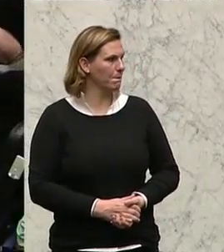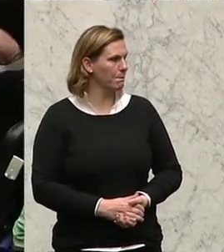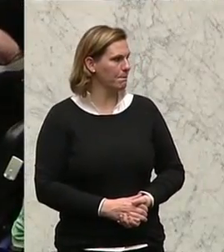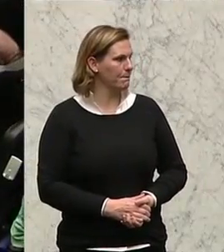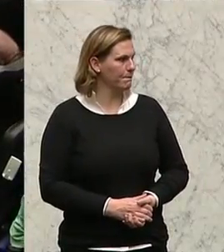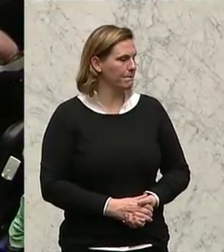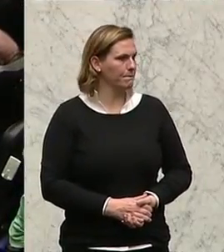Präsidentin 80 noch kundig.